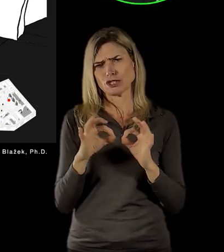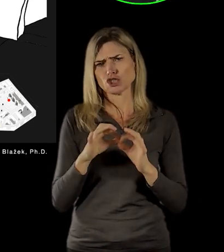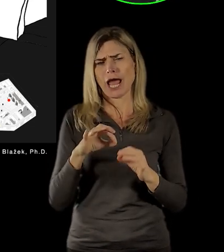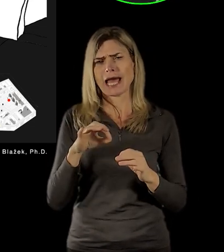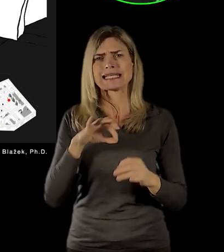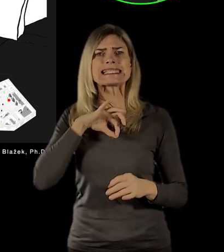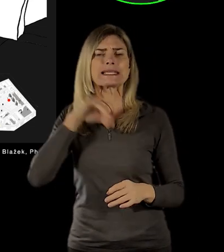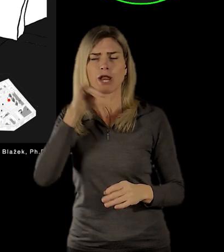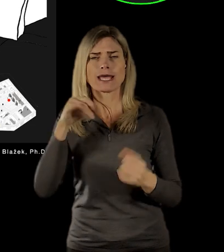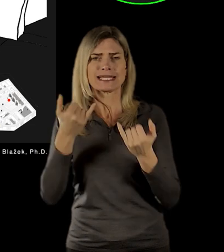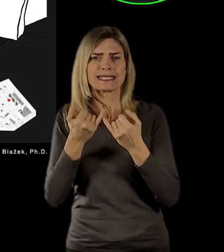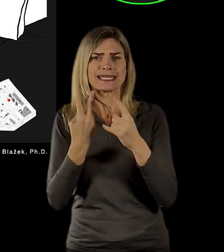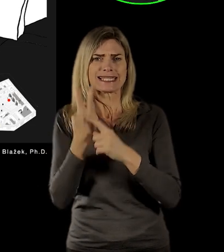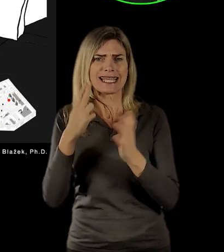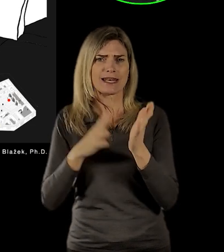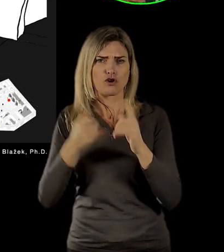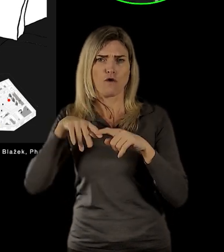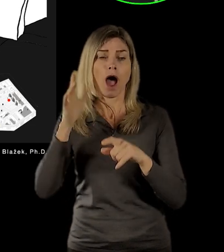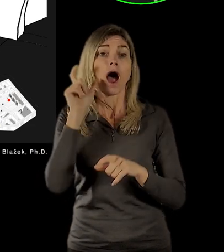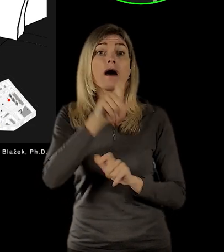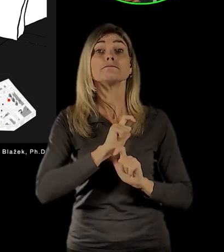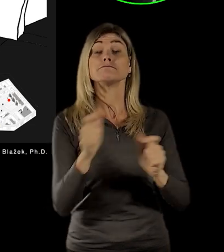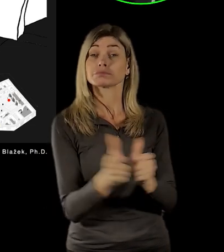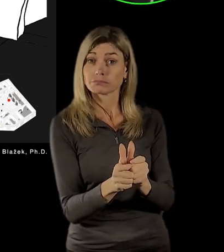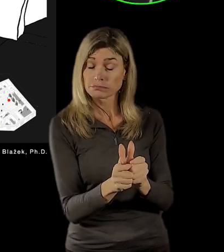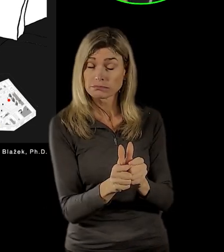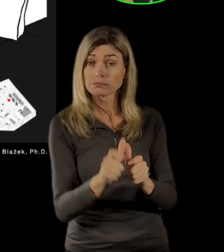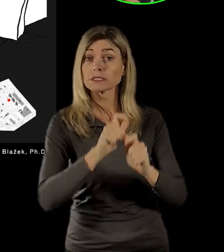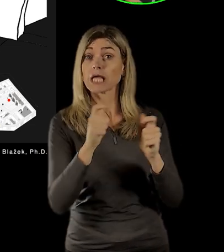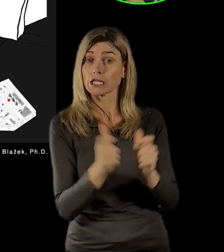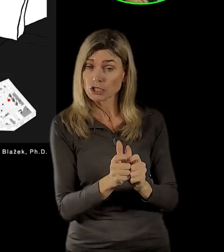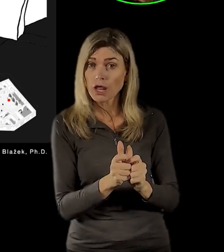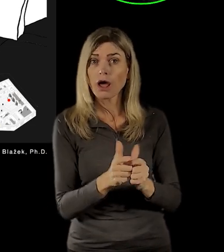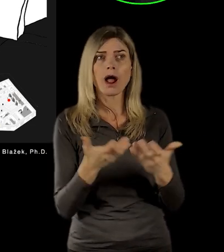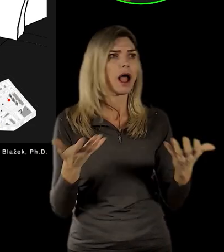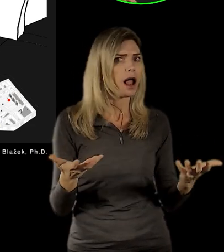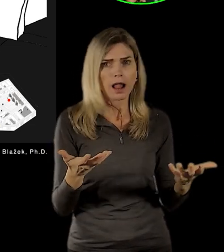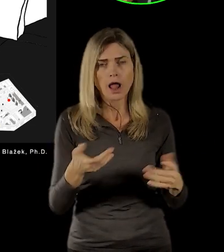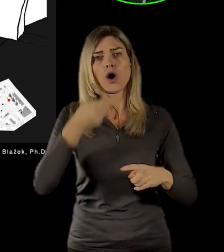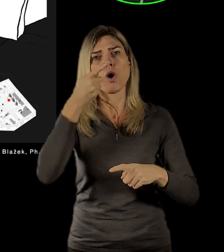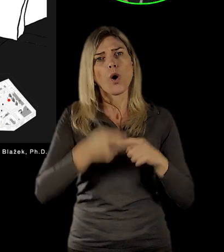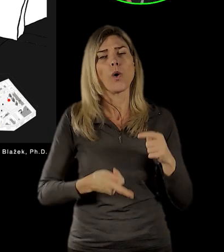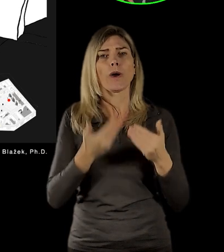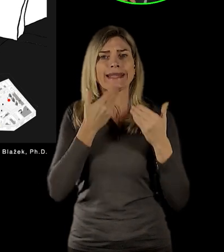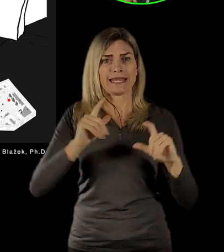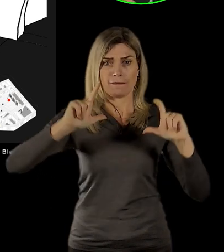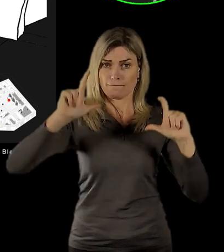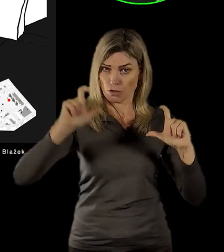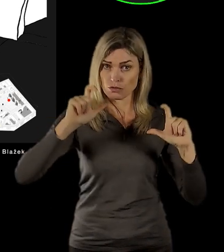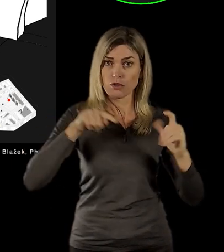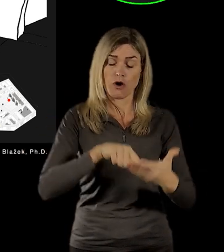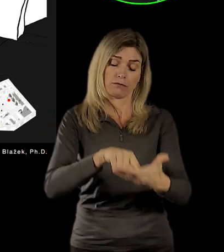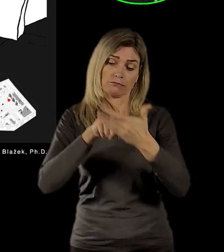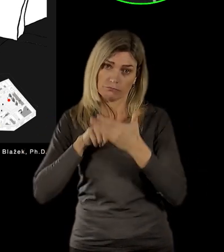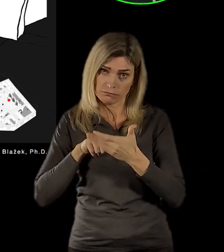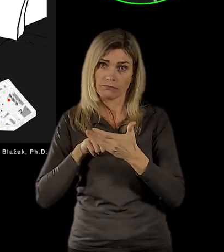zatčená a ona podle fotografie vlastně ji zvětšnila na minci, která byla